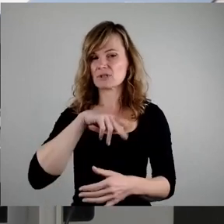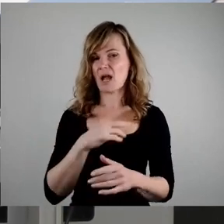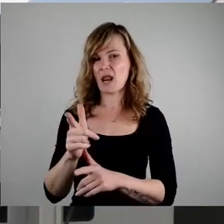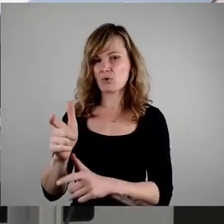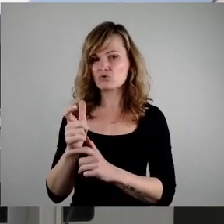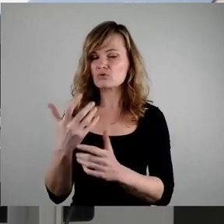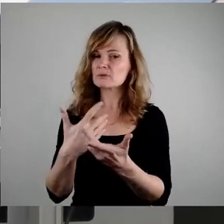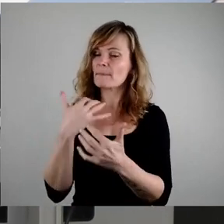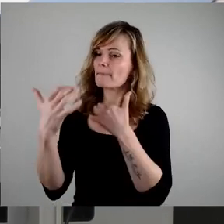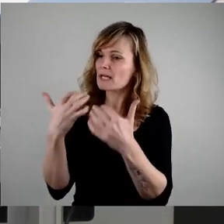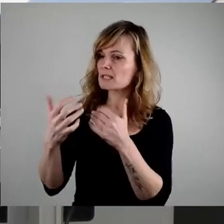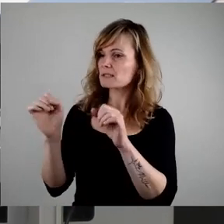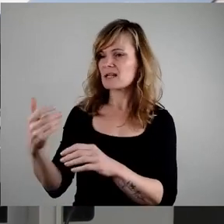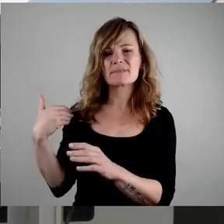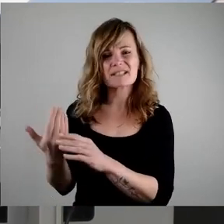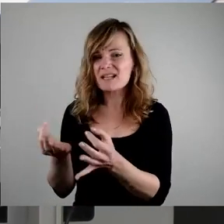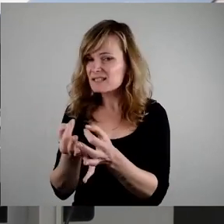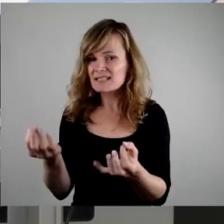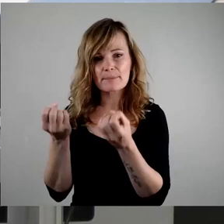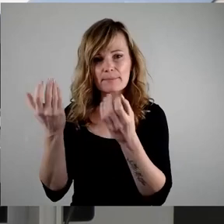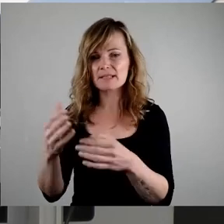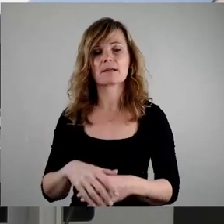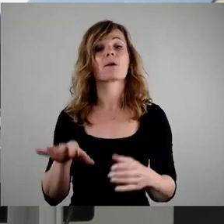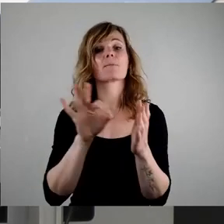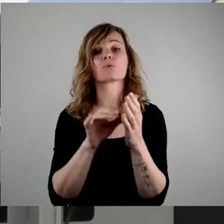berichten, ist bisher nicht passiert. Punkt 6.